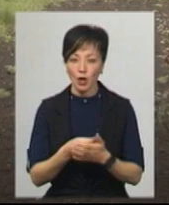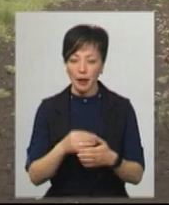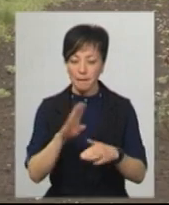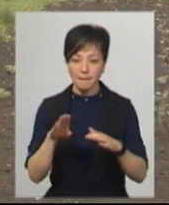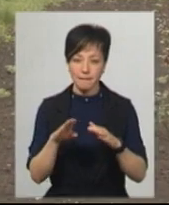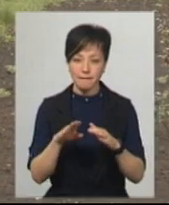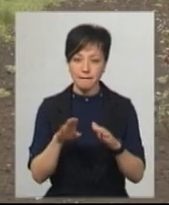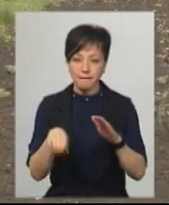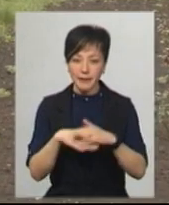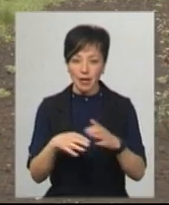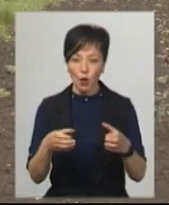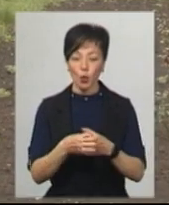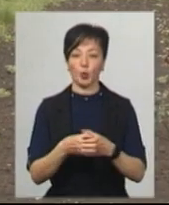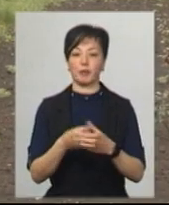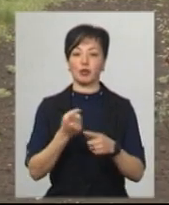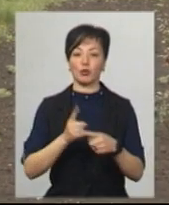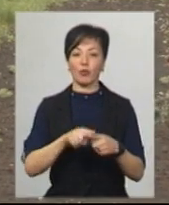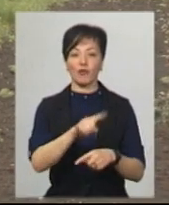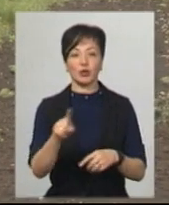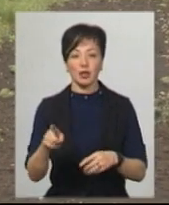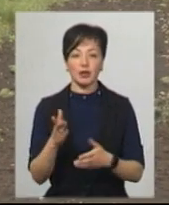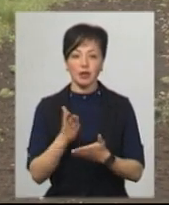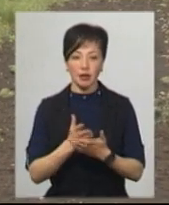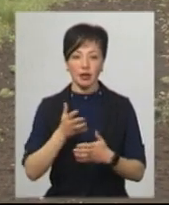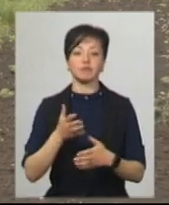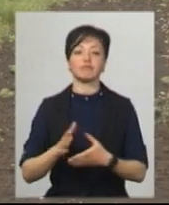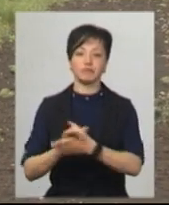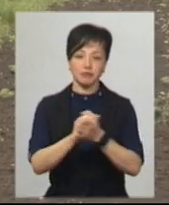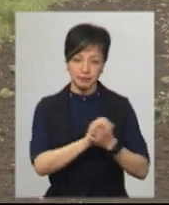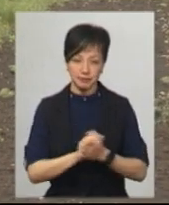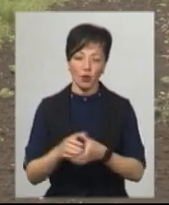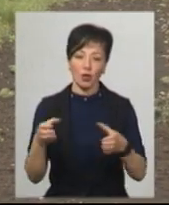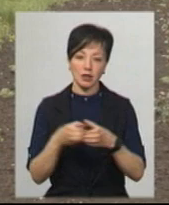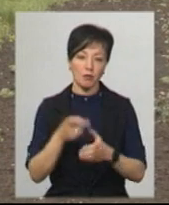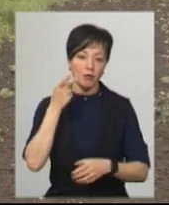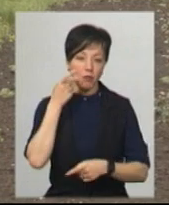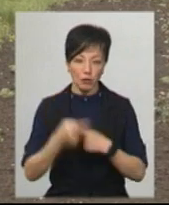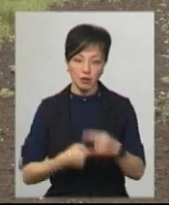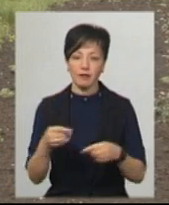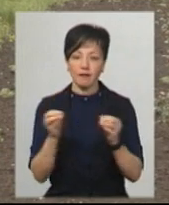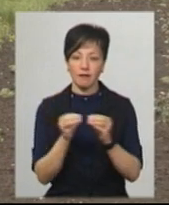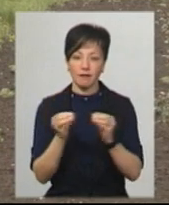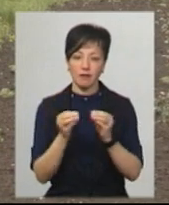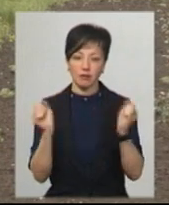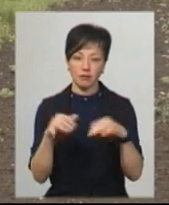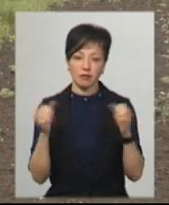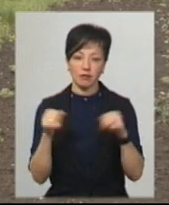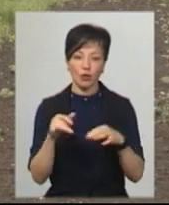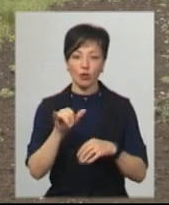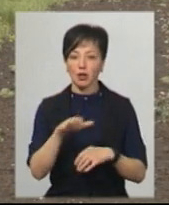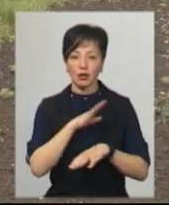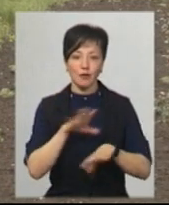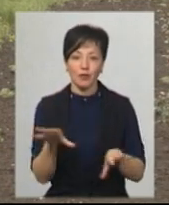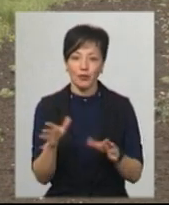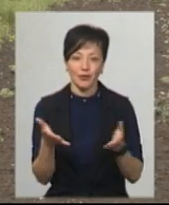тому вони вже є напрацьований колектив, який на постійній основі, одні і ті самі збираються, тому в них не було